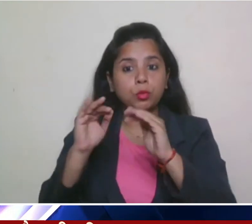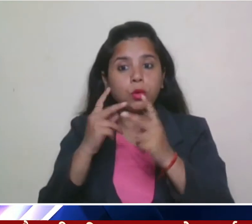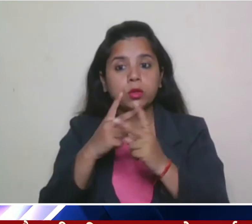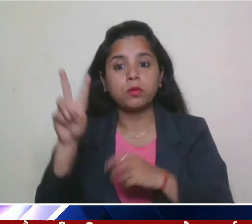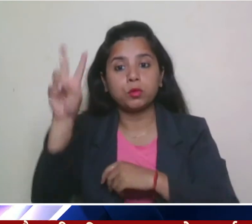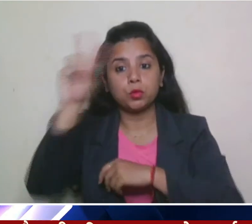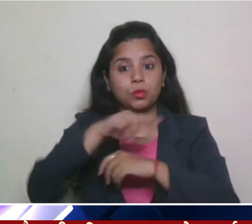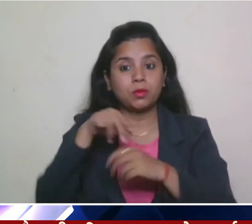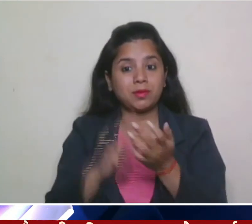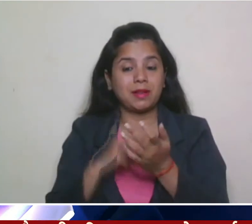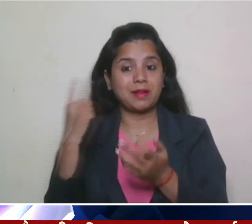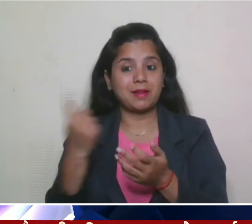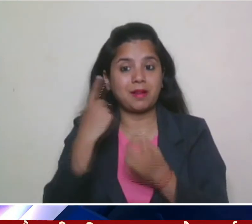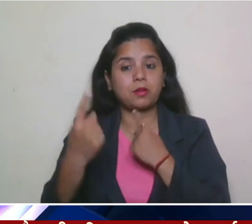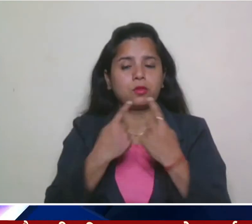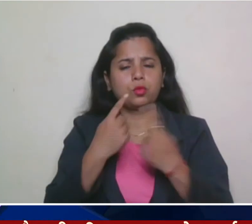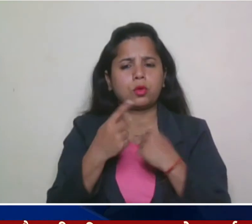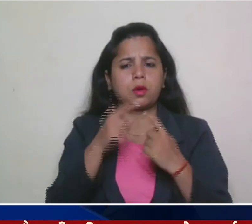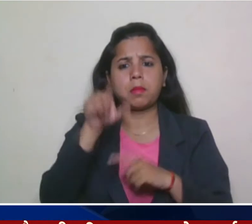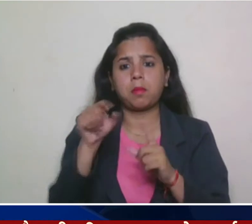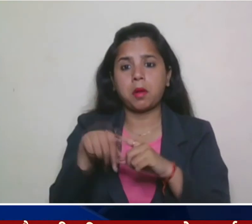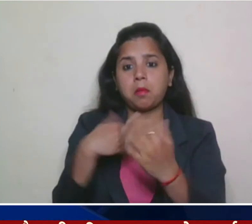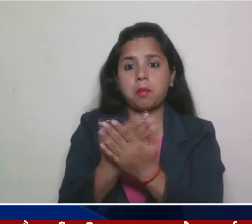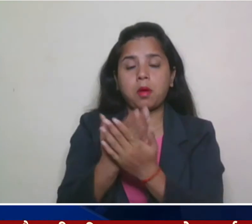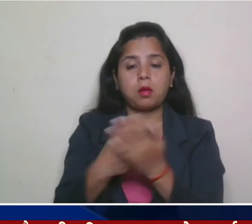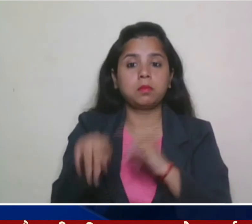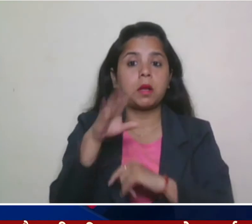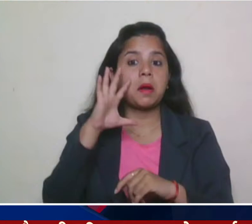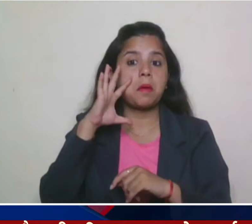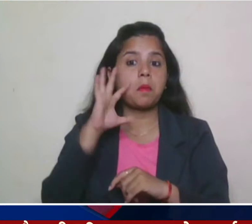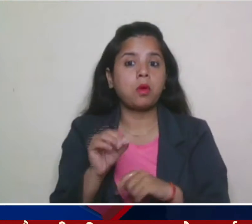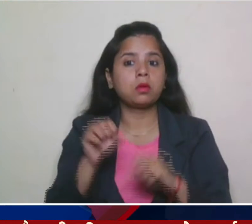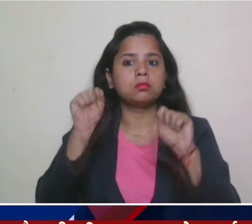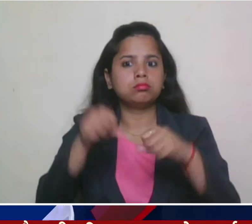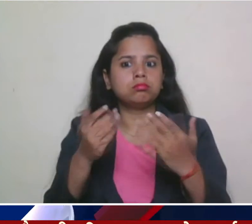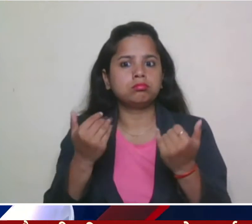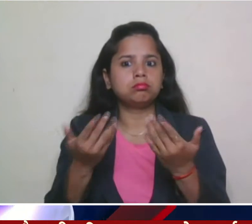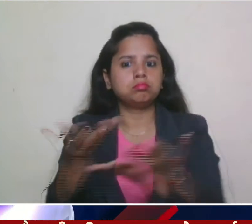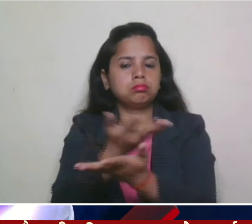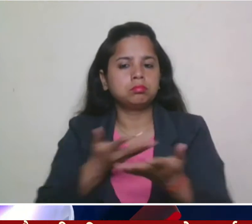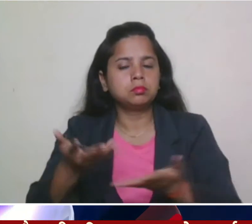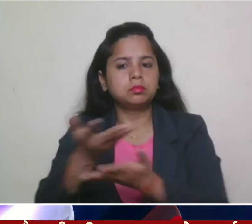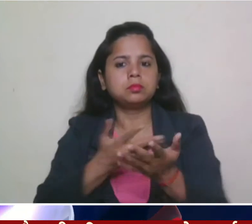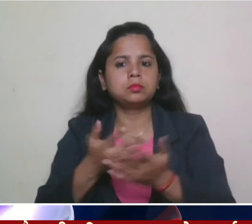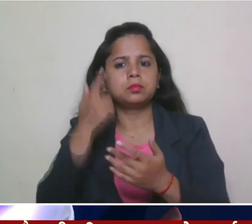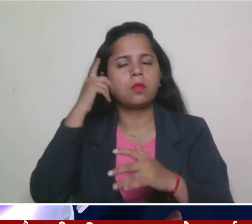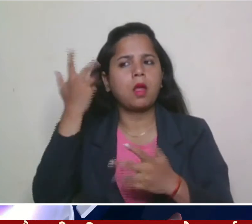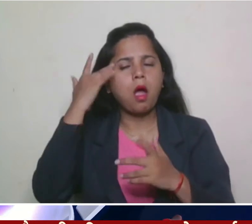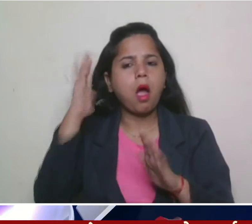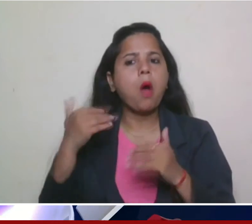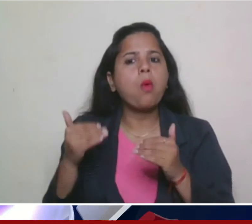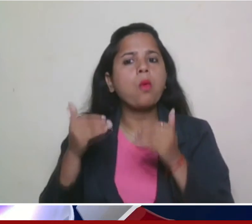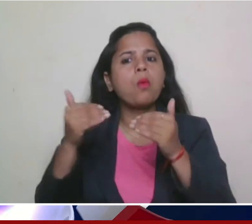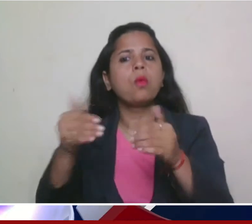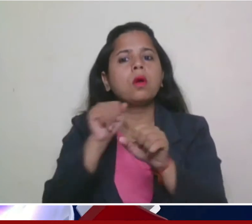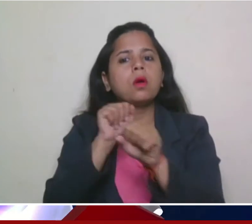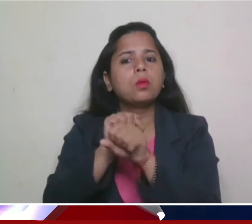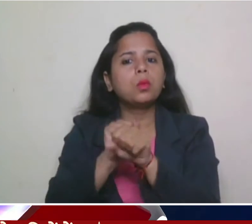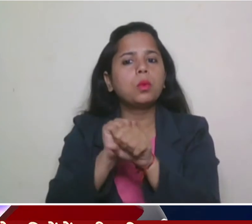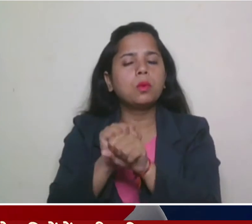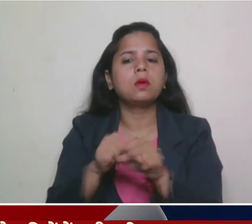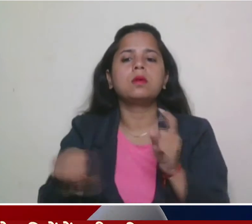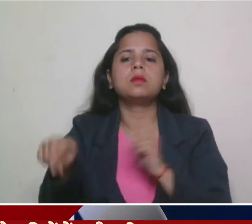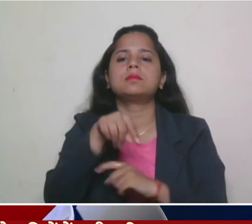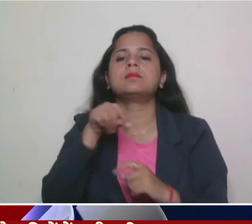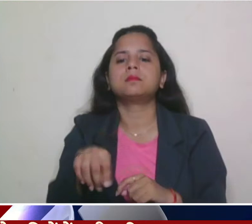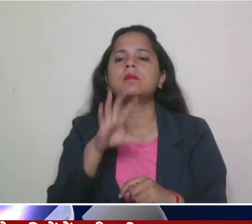समेलन प्रति भागियों को आनेक महत्वपूर्ण विश्यों पर चर्चा और समन्वय के माधिम से एक कारण्वयन